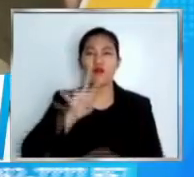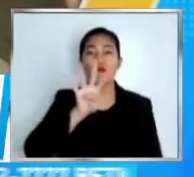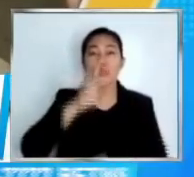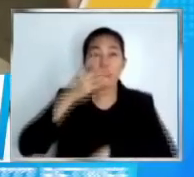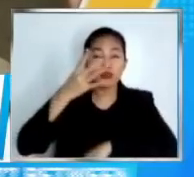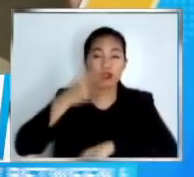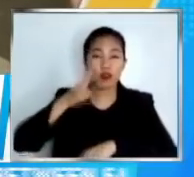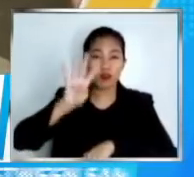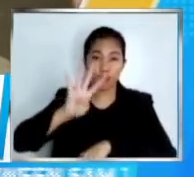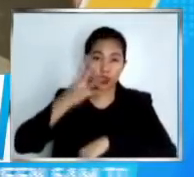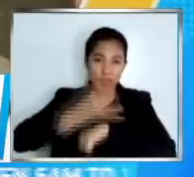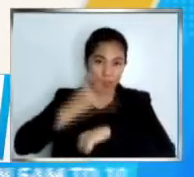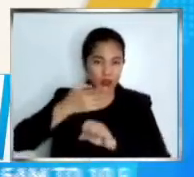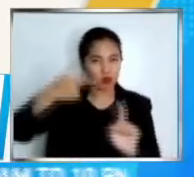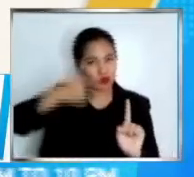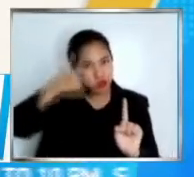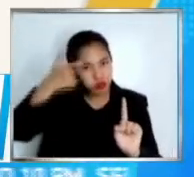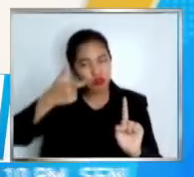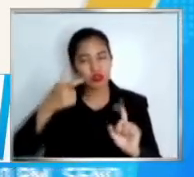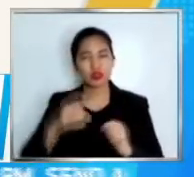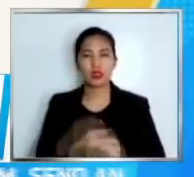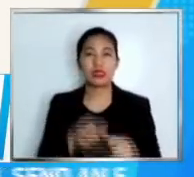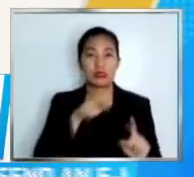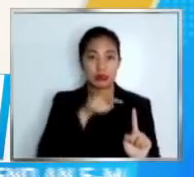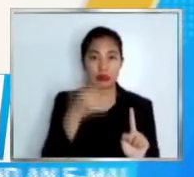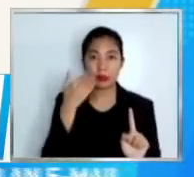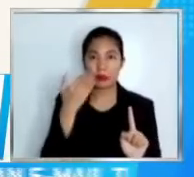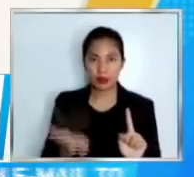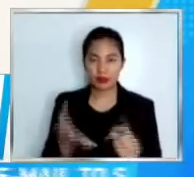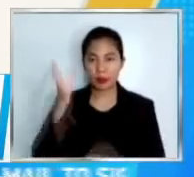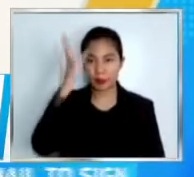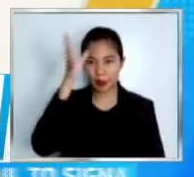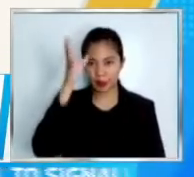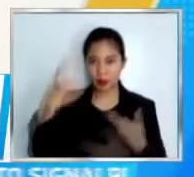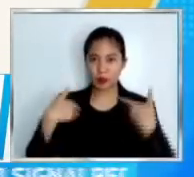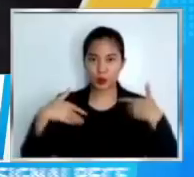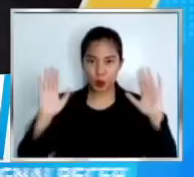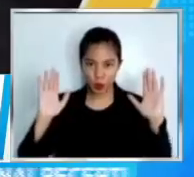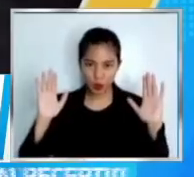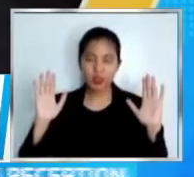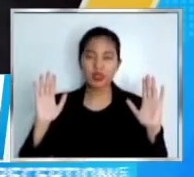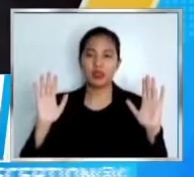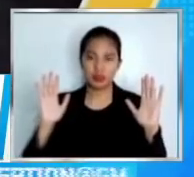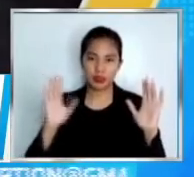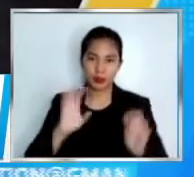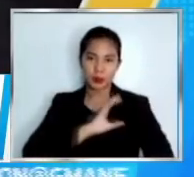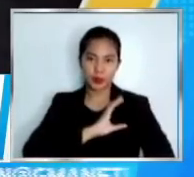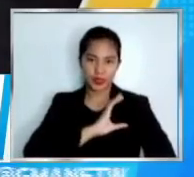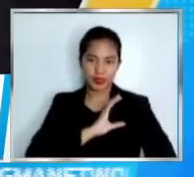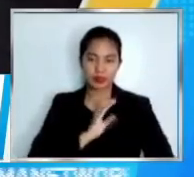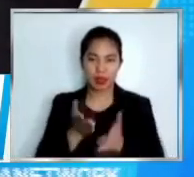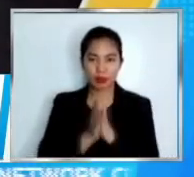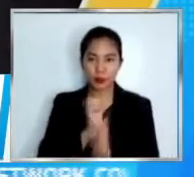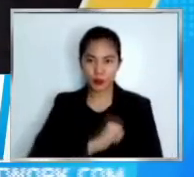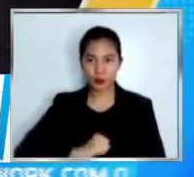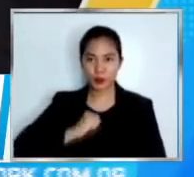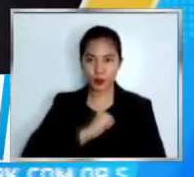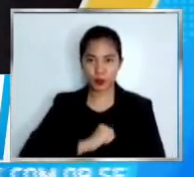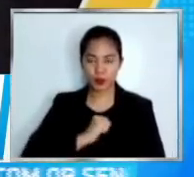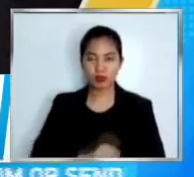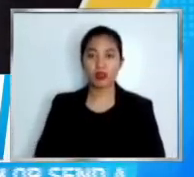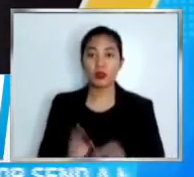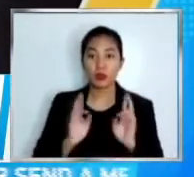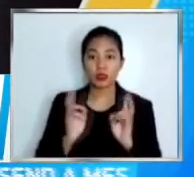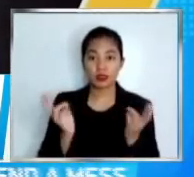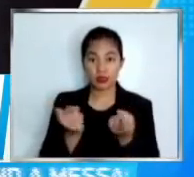Dead on the spot ang anak, sumuko sa pulis siyang ama at humingi ng tawad sa nagawa. Disindido naman ang ilang kaanak na kasuhan